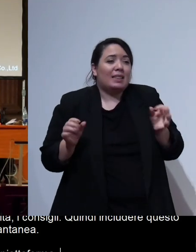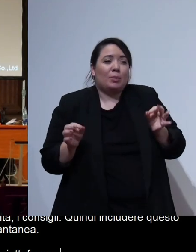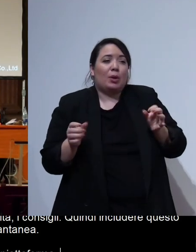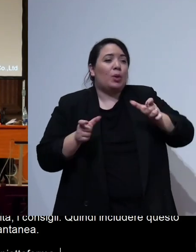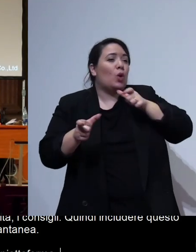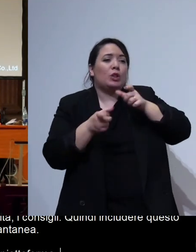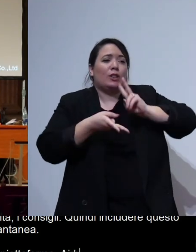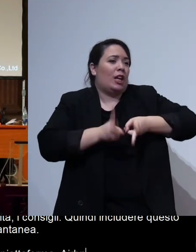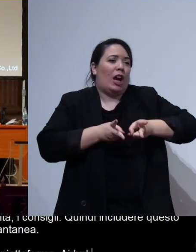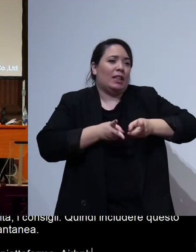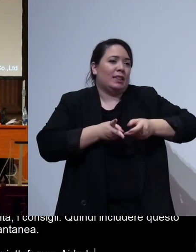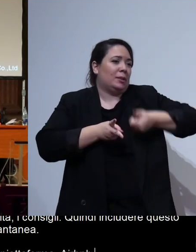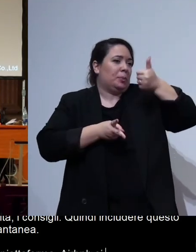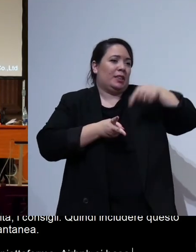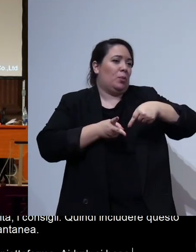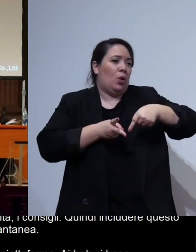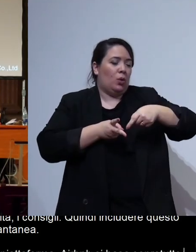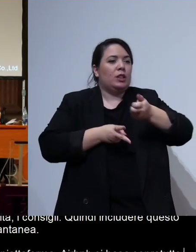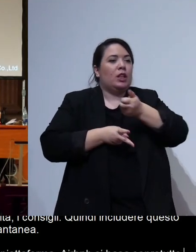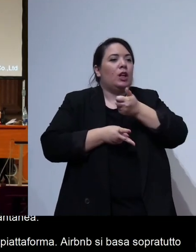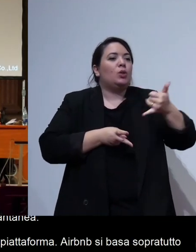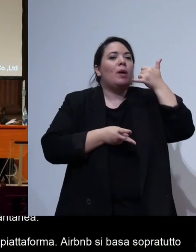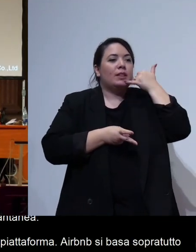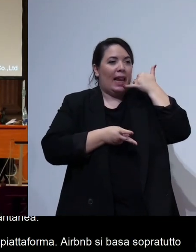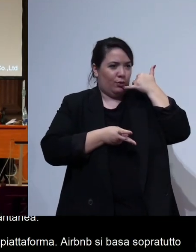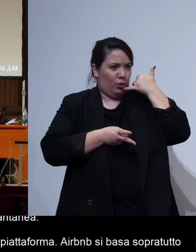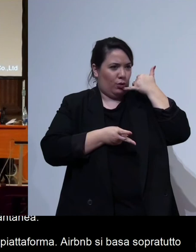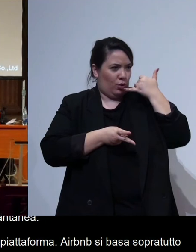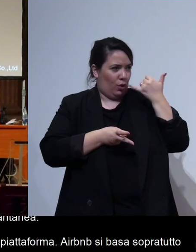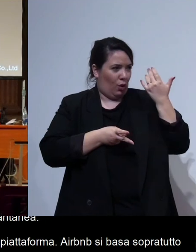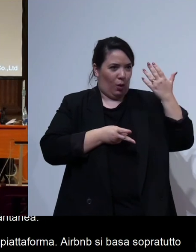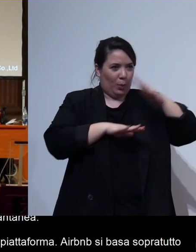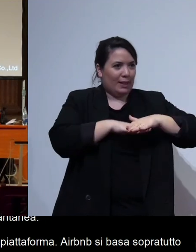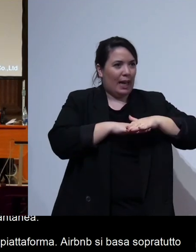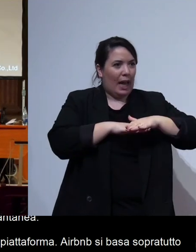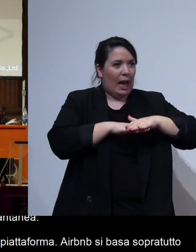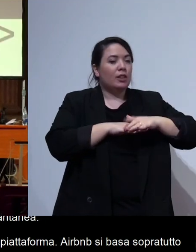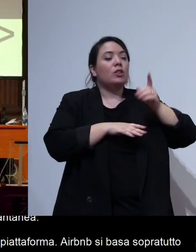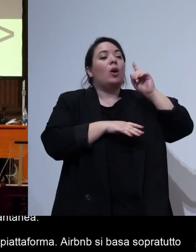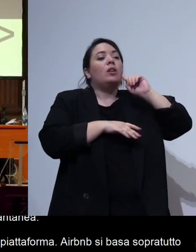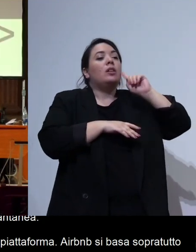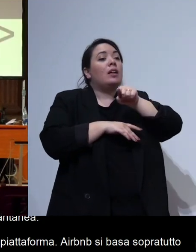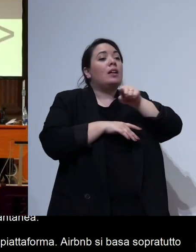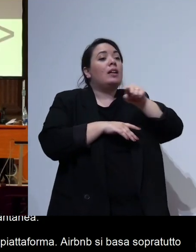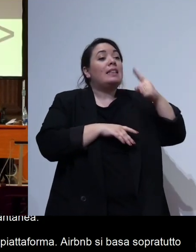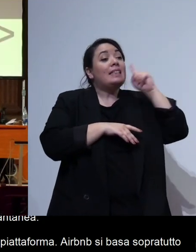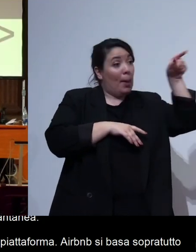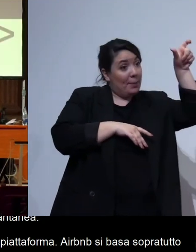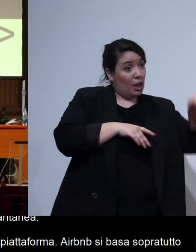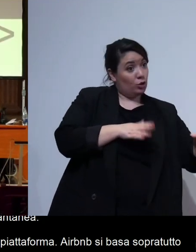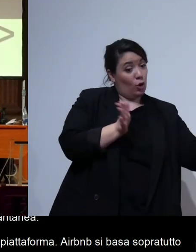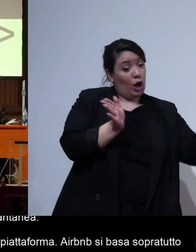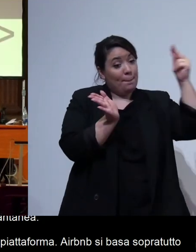messaggio cioè il numero di telefono arriva banalmente solo nel momento in cui tu hai confermato la